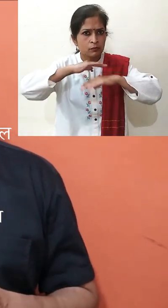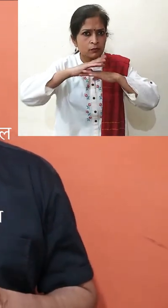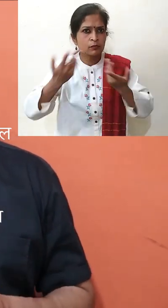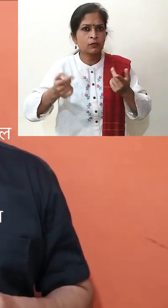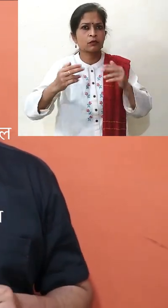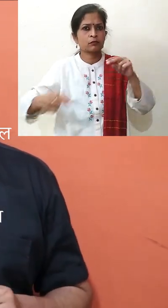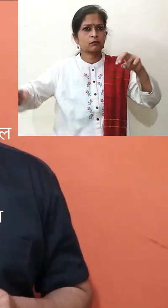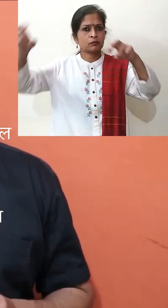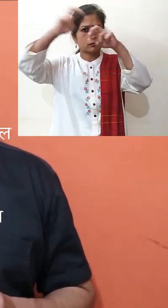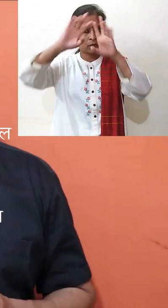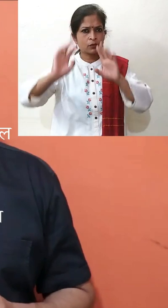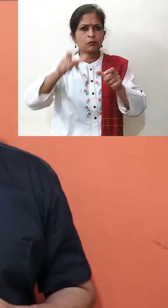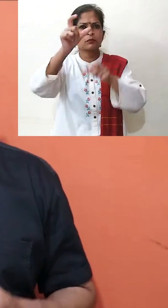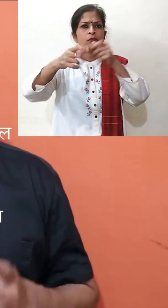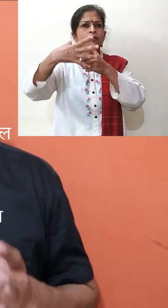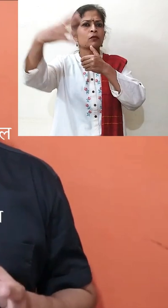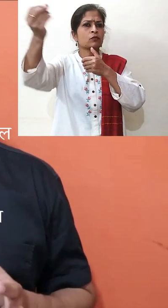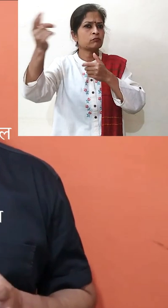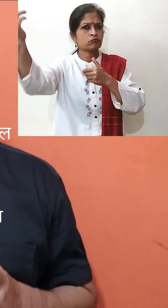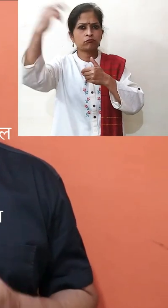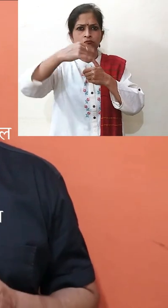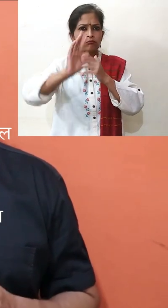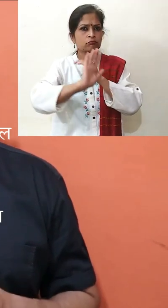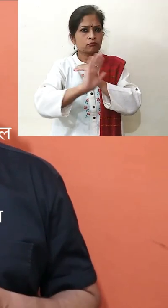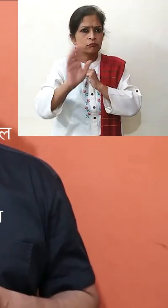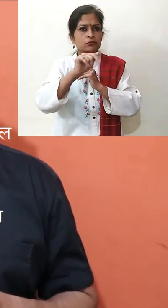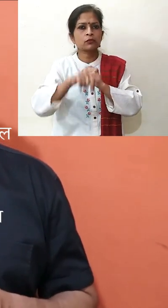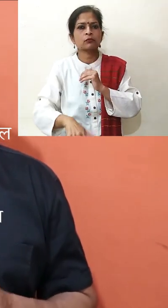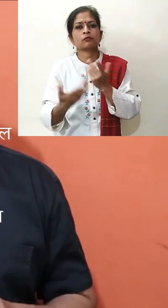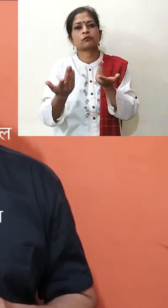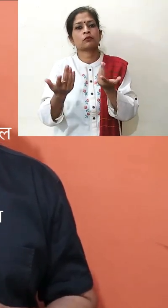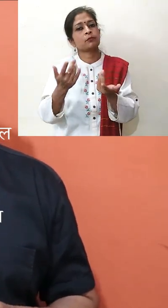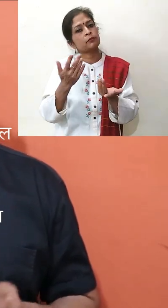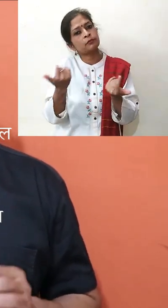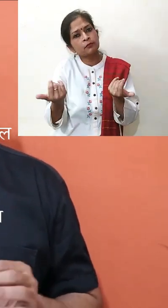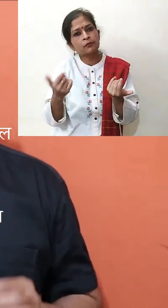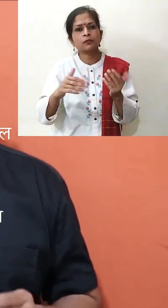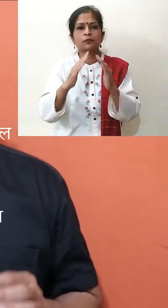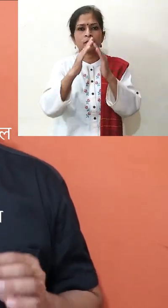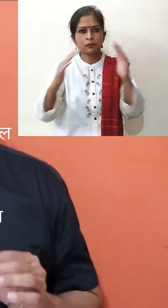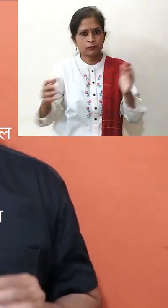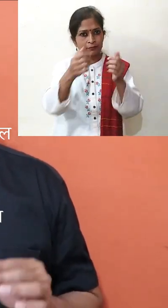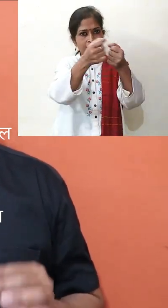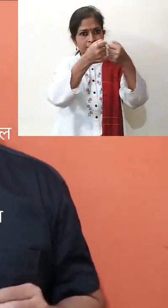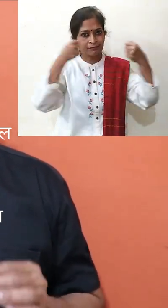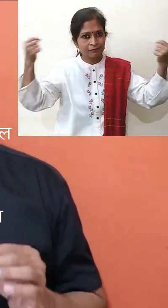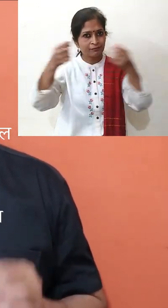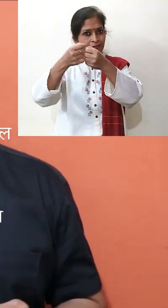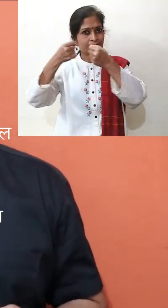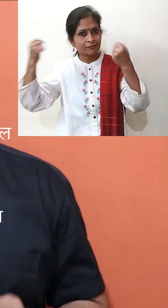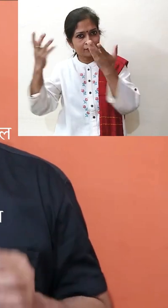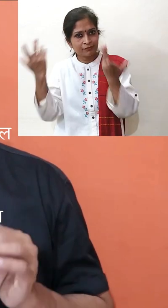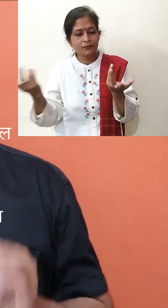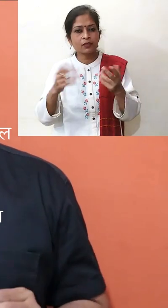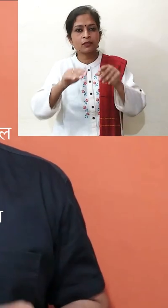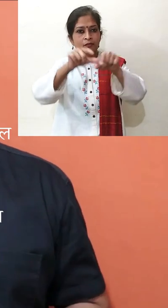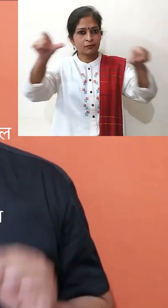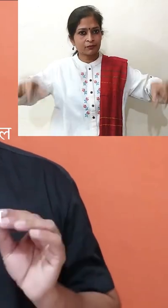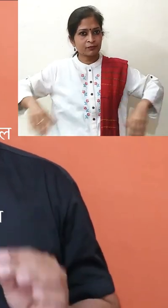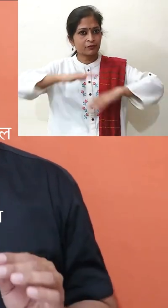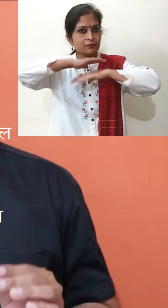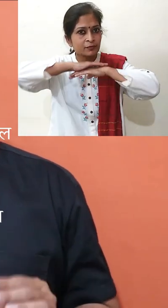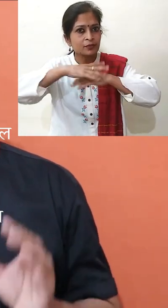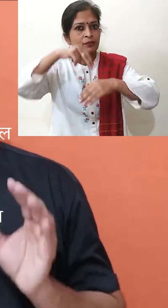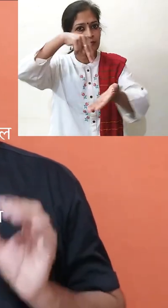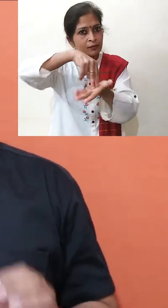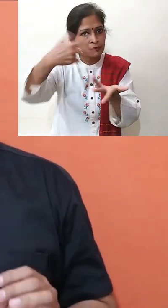यदि वहां पे अन्य कोई व्यक्ति आता जाता न हो, तो आप निश्चित रूप से अपने घर के दरवाजे, किड़की ज़रूर खोलें, बालकानी में